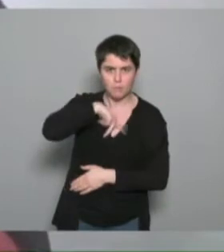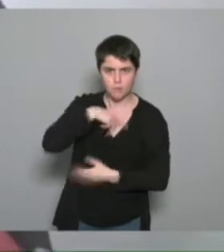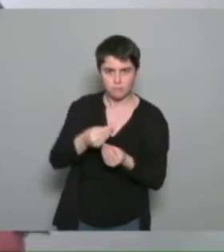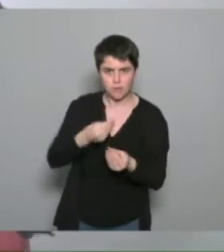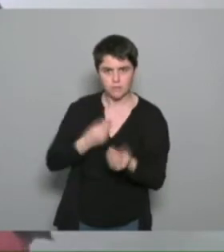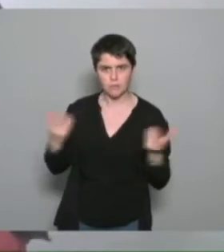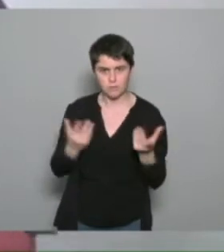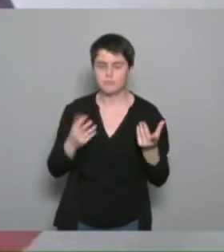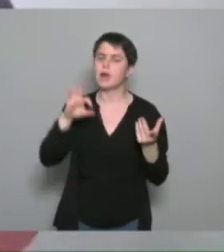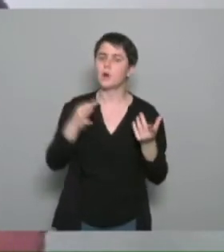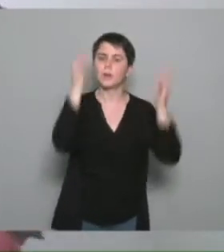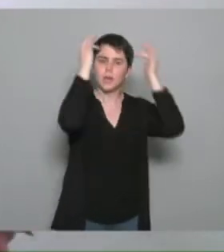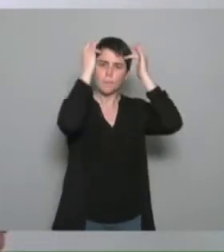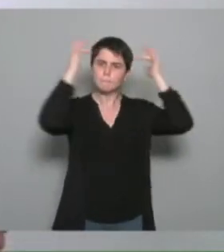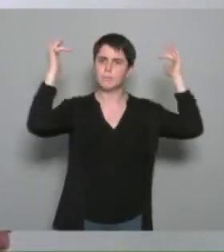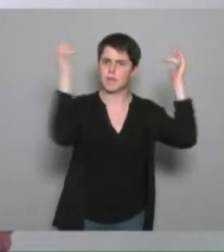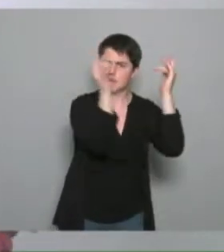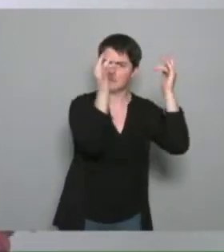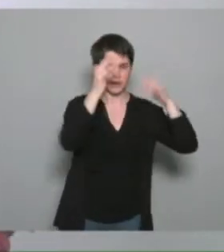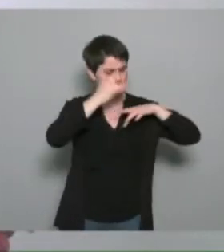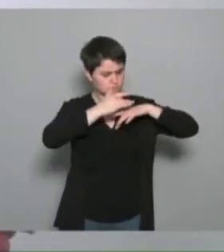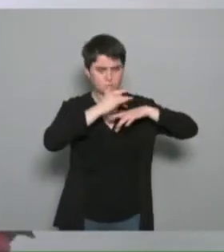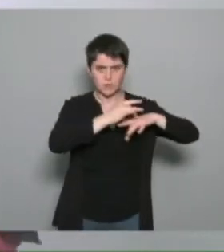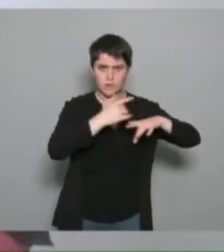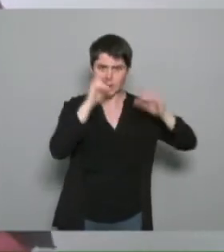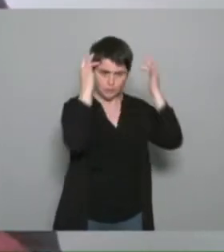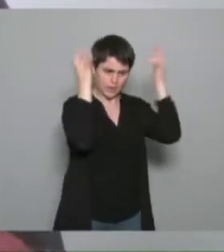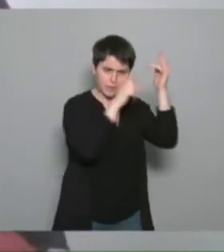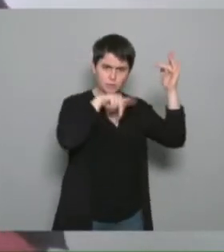sur le terrain que je voulais amener grâce à ce médecin